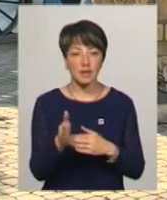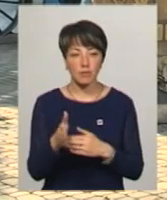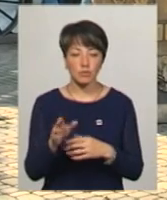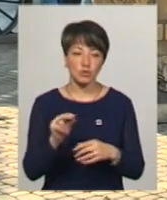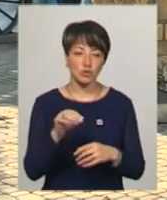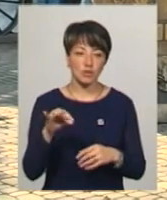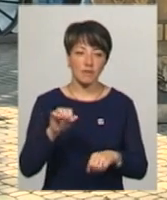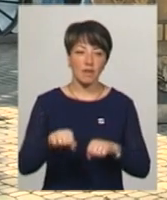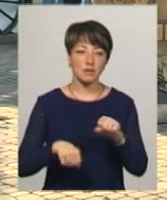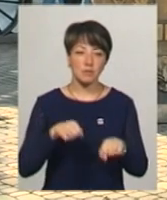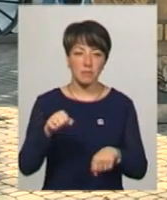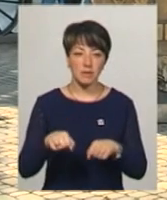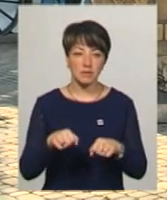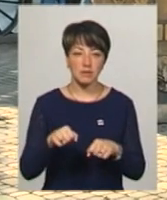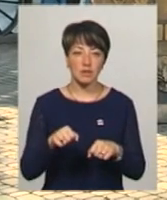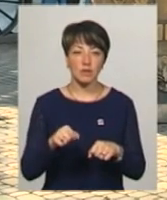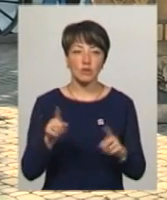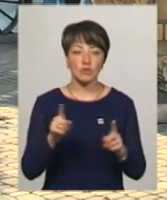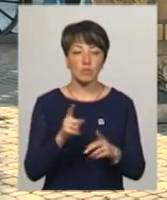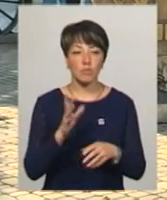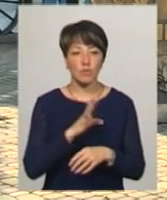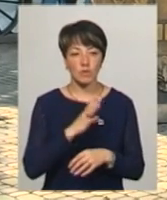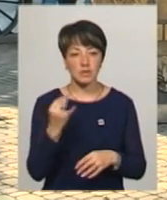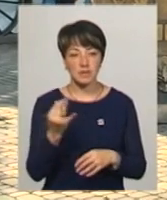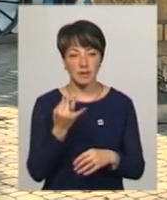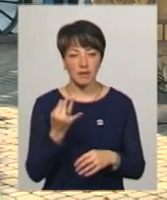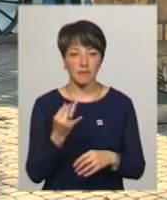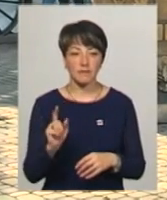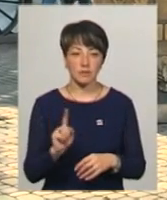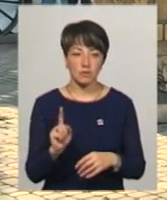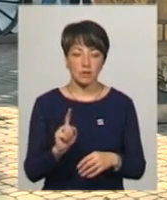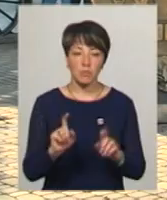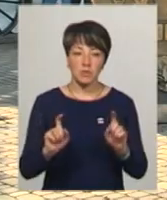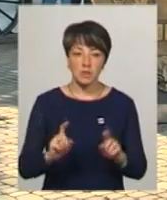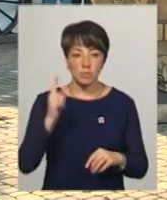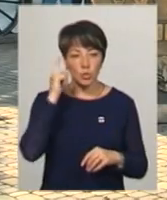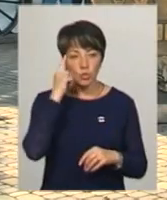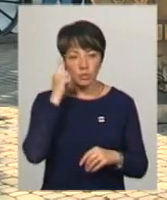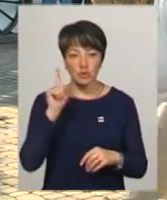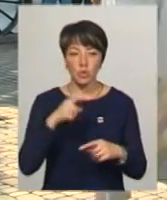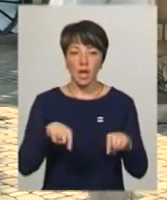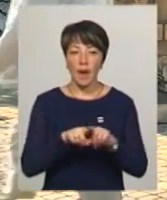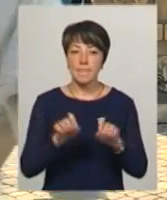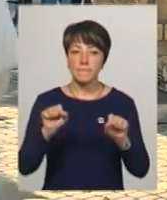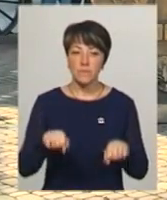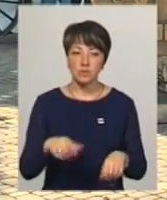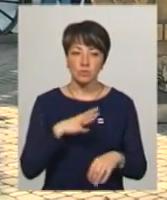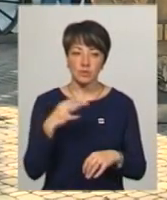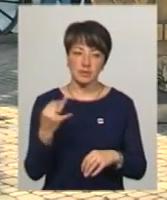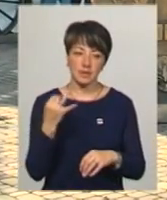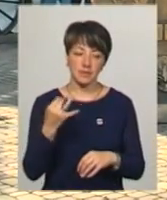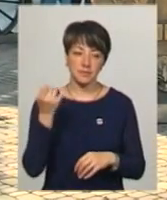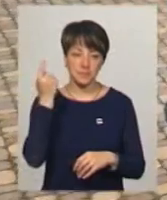велосипедами Шанхайами, щоб було щось цікаве. Посиділи, казав, подумали, що таке може бути цікаве, придумали,